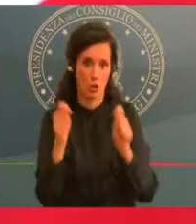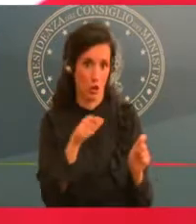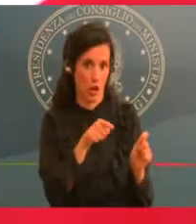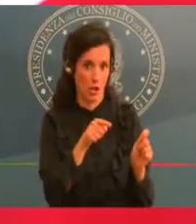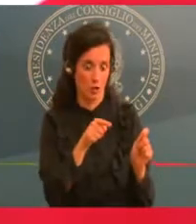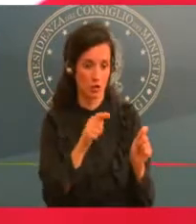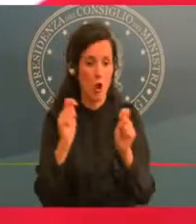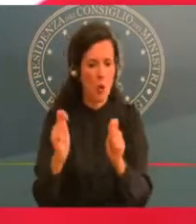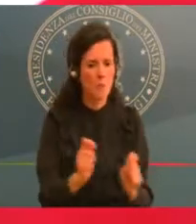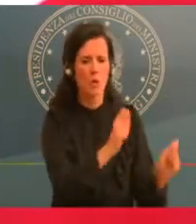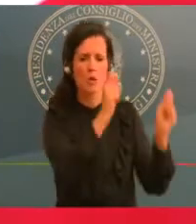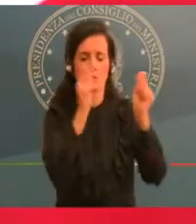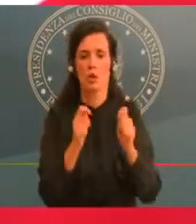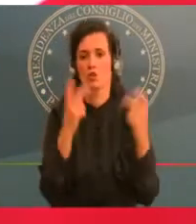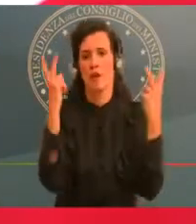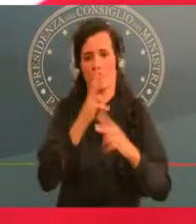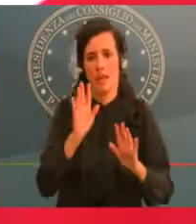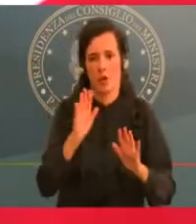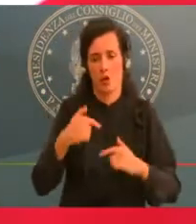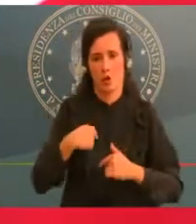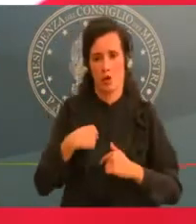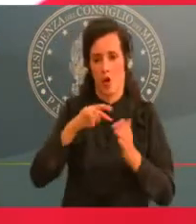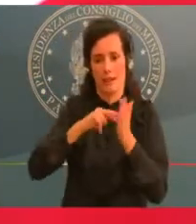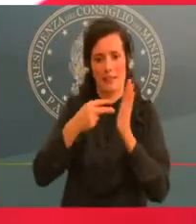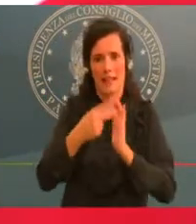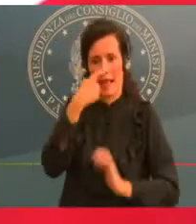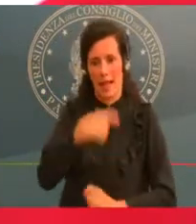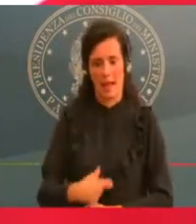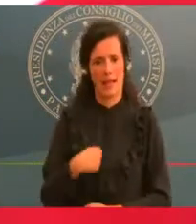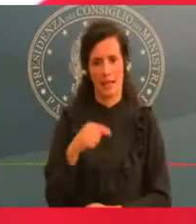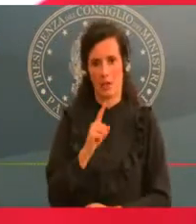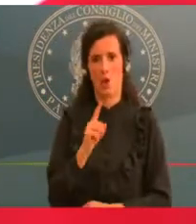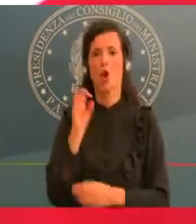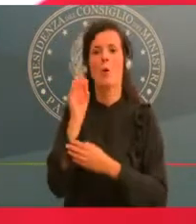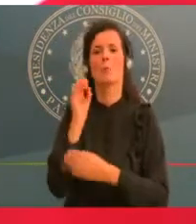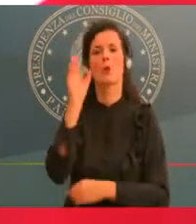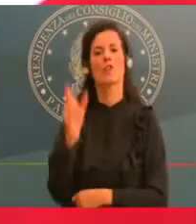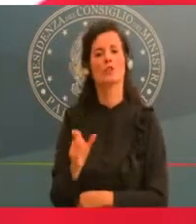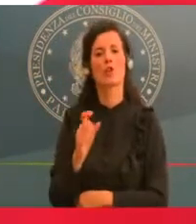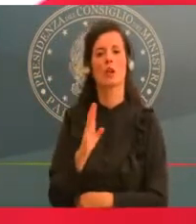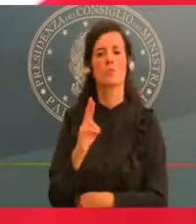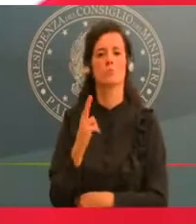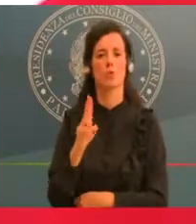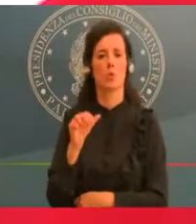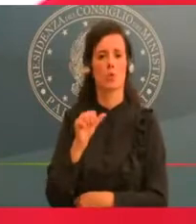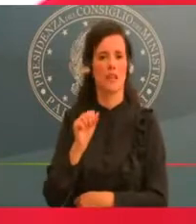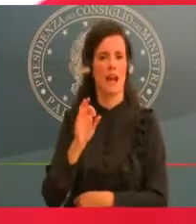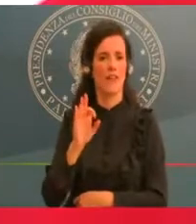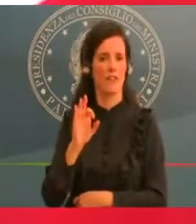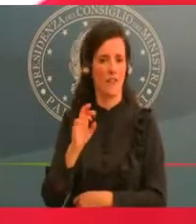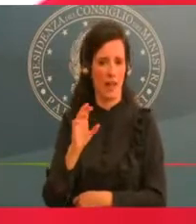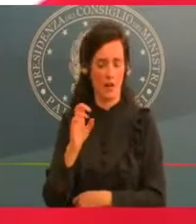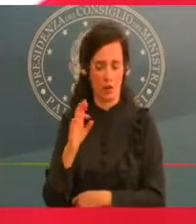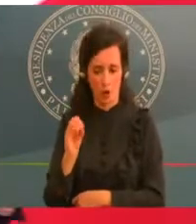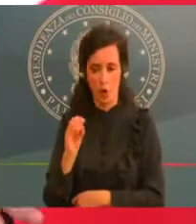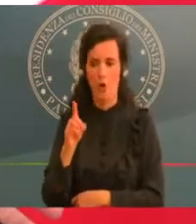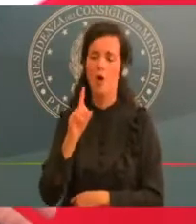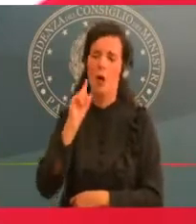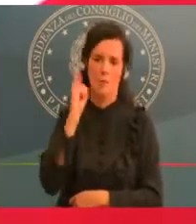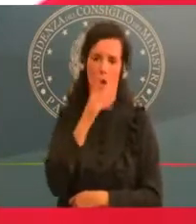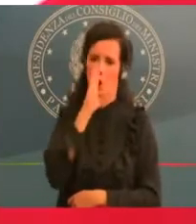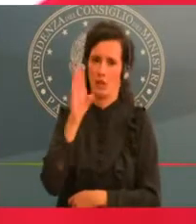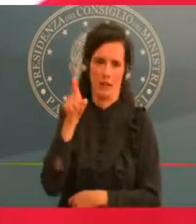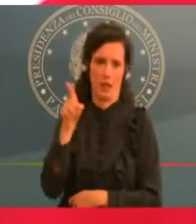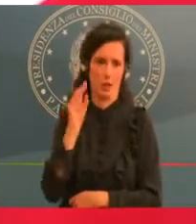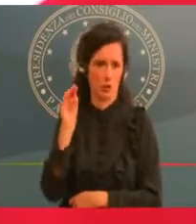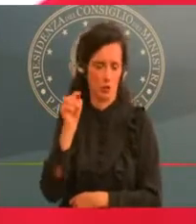potete fare a lui questa domanda ma da quanto compreso l'esito del monitoraggio certo non fotografa il dato che arriva questa mattina che